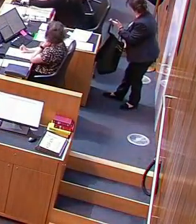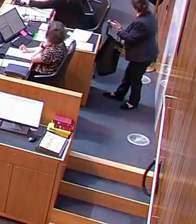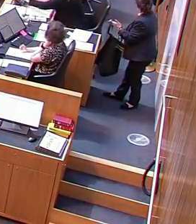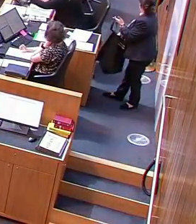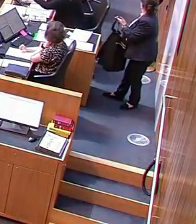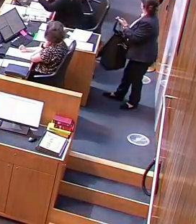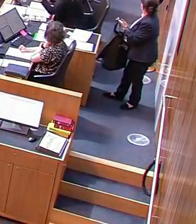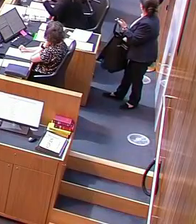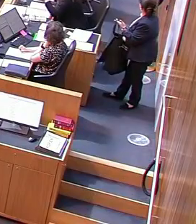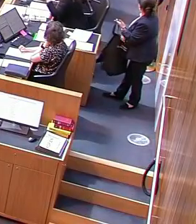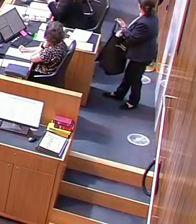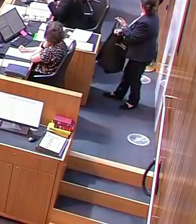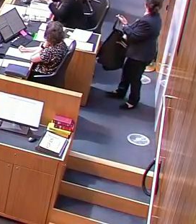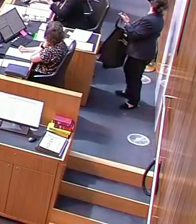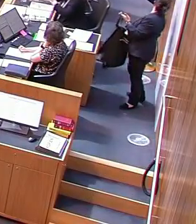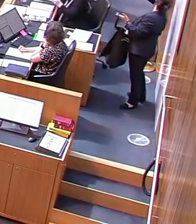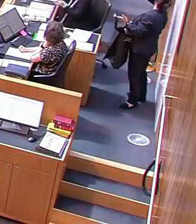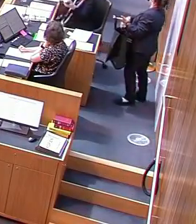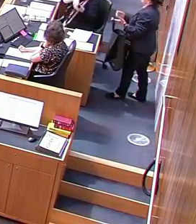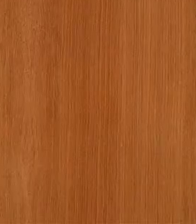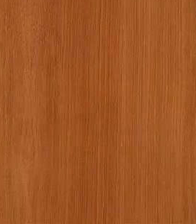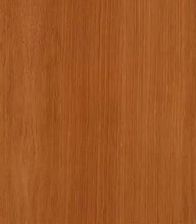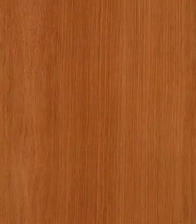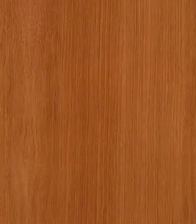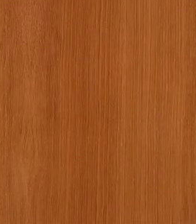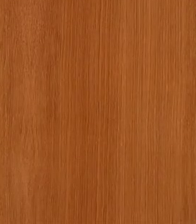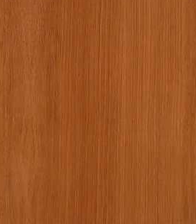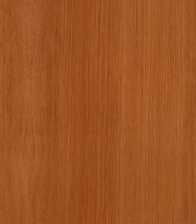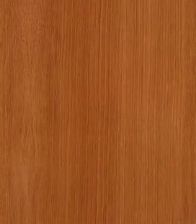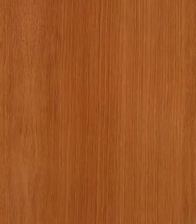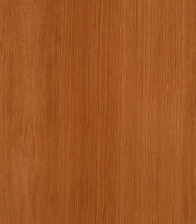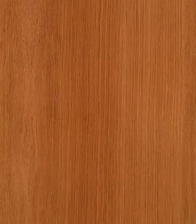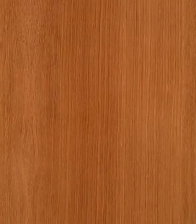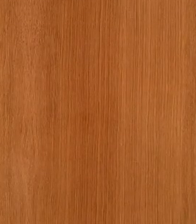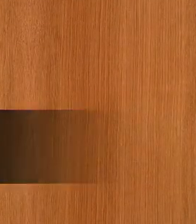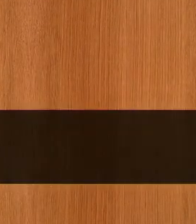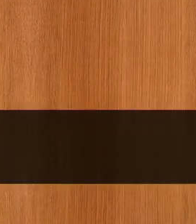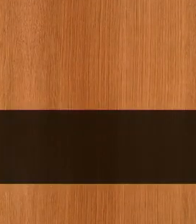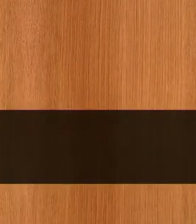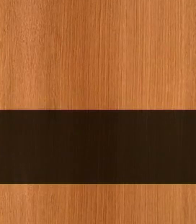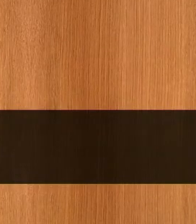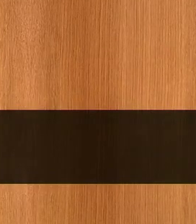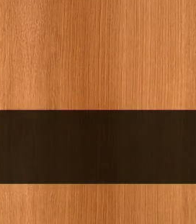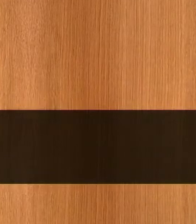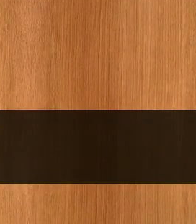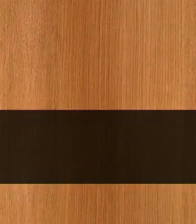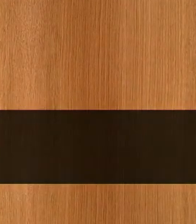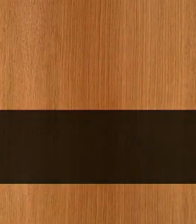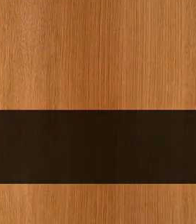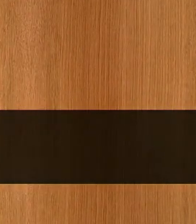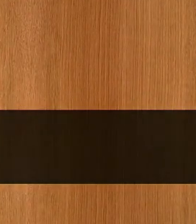Ich habe mir angesehen, ich denke darin sollte erkennbar sein, welche Strategie Österreich in seiner Außen- und